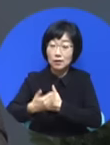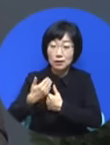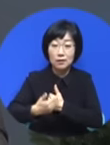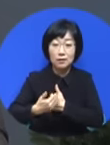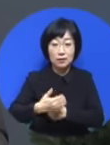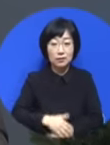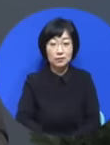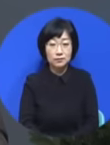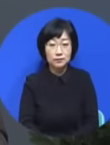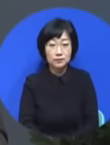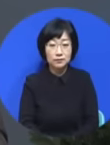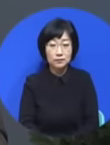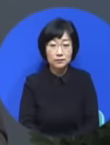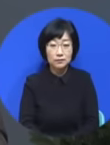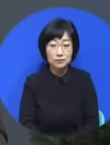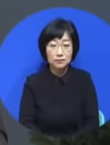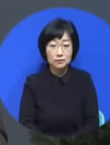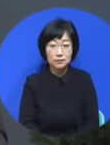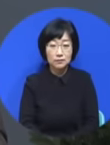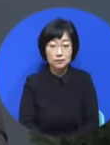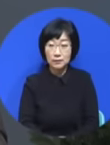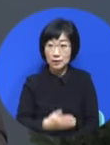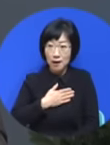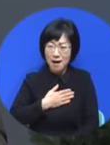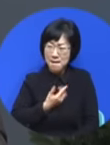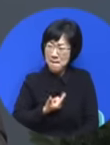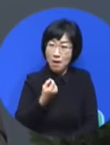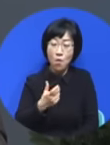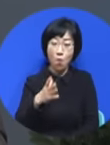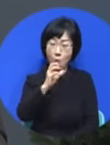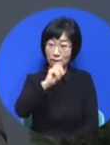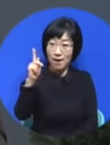나는 2분도 1분도 생각하지 않고 오케이 했습니다.